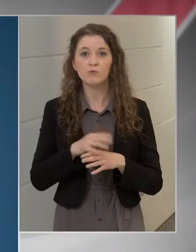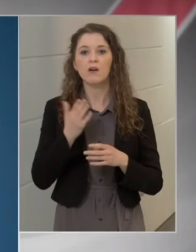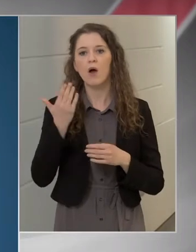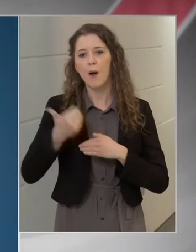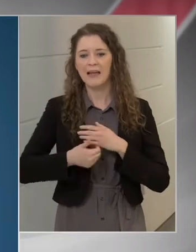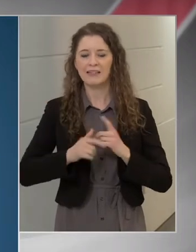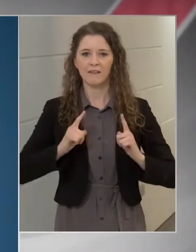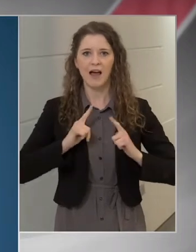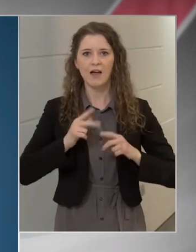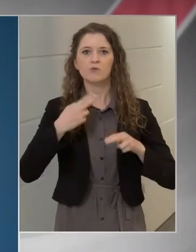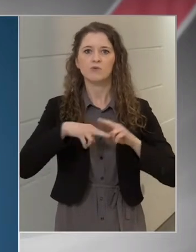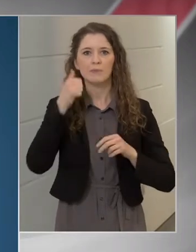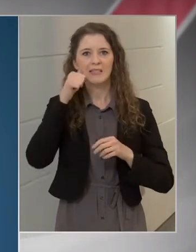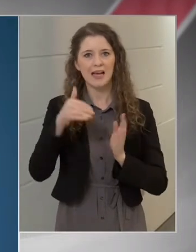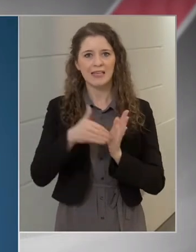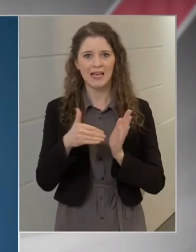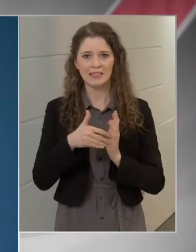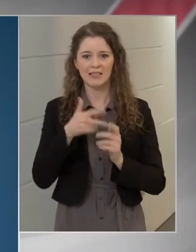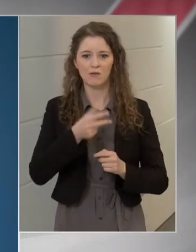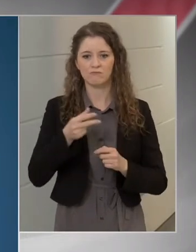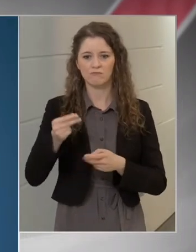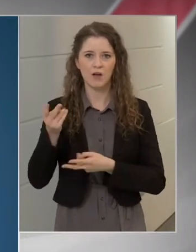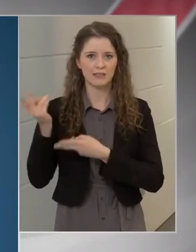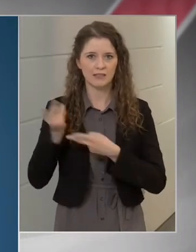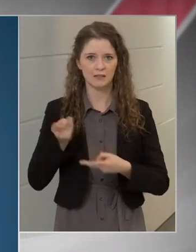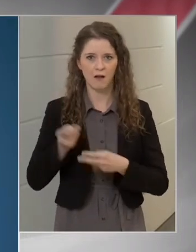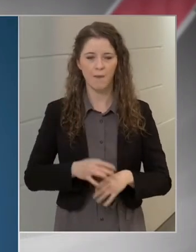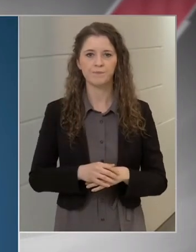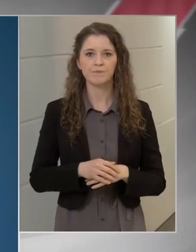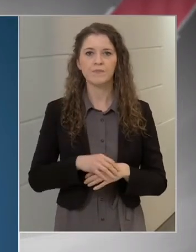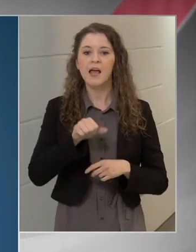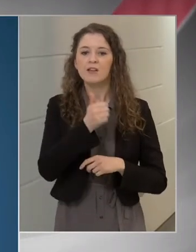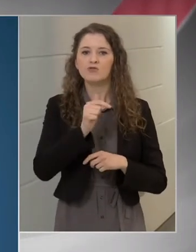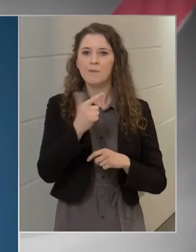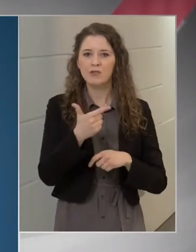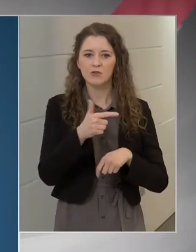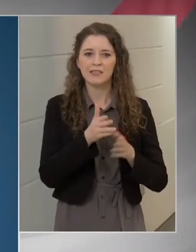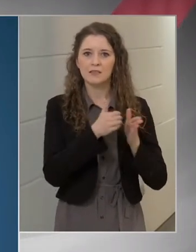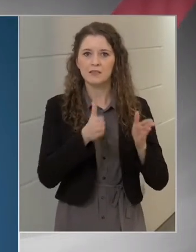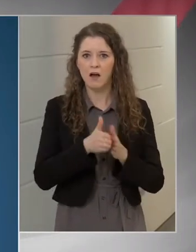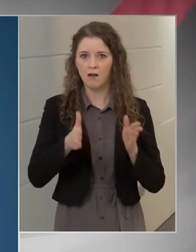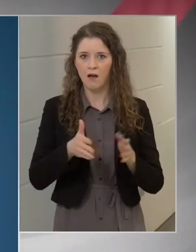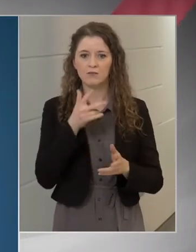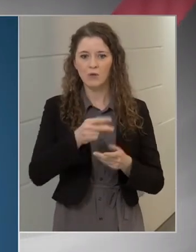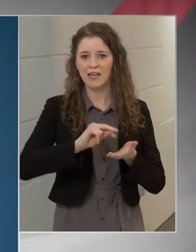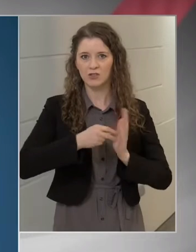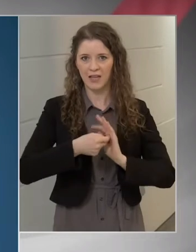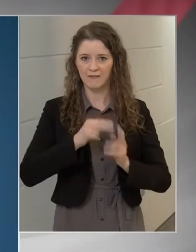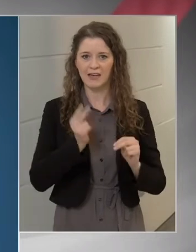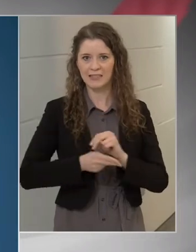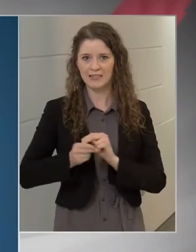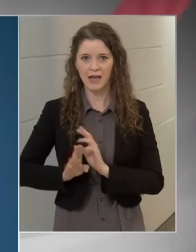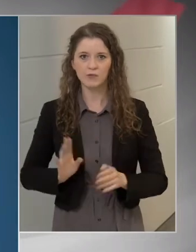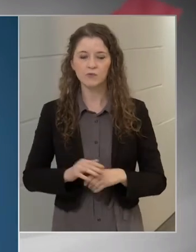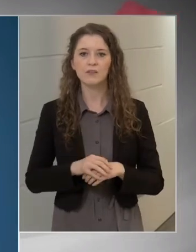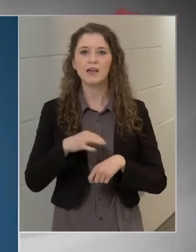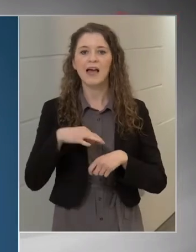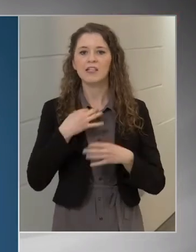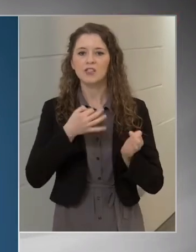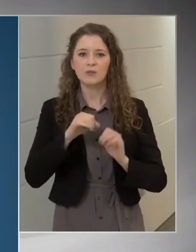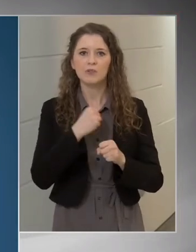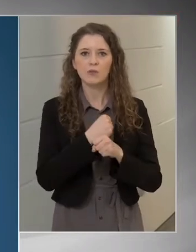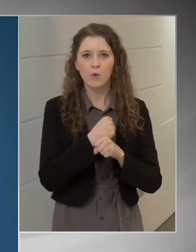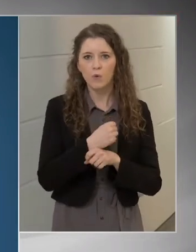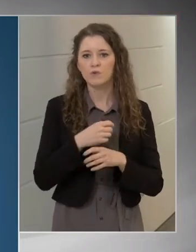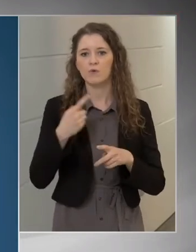Az oltási terv első két szakaszát lezártuk. Az egészségügyben dolgozók és az idős otthonok kampányszerű oltása